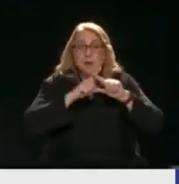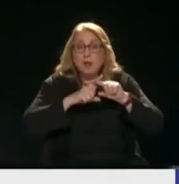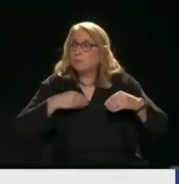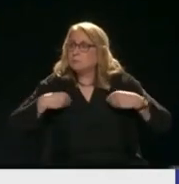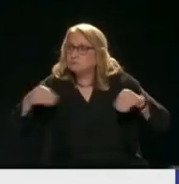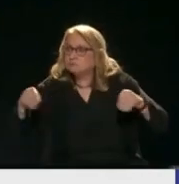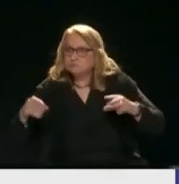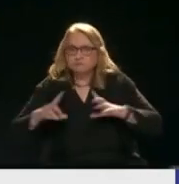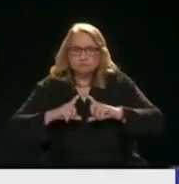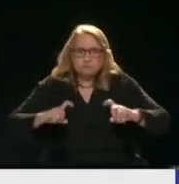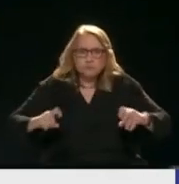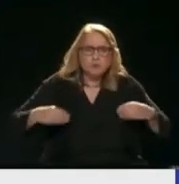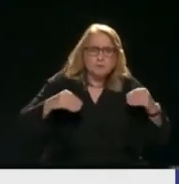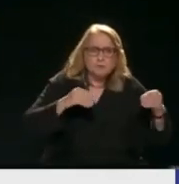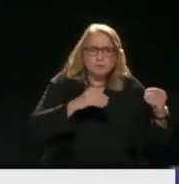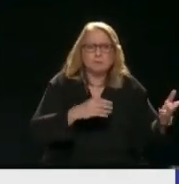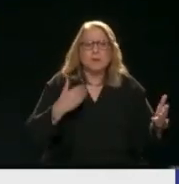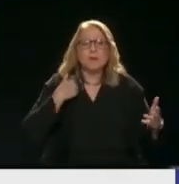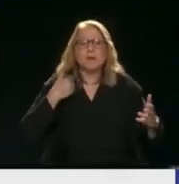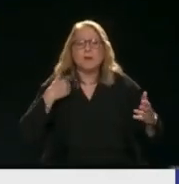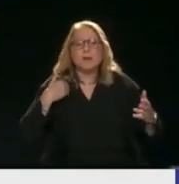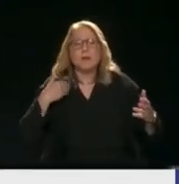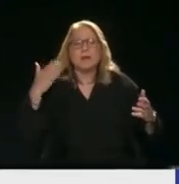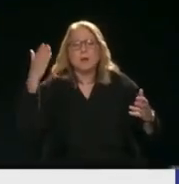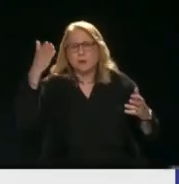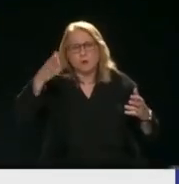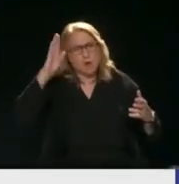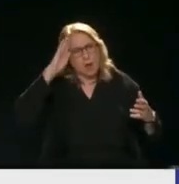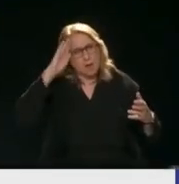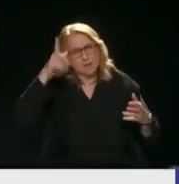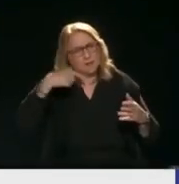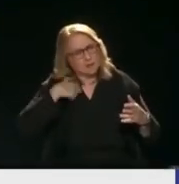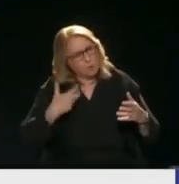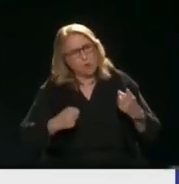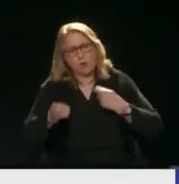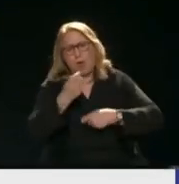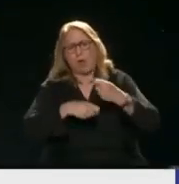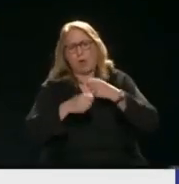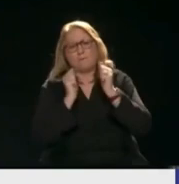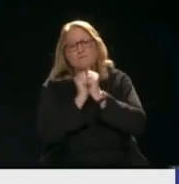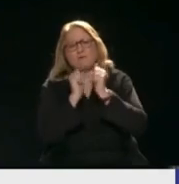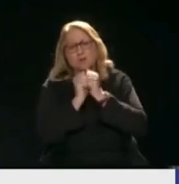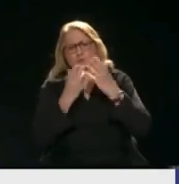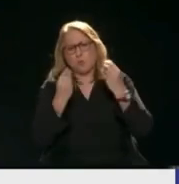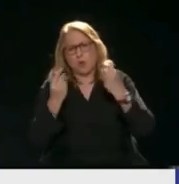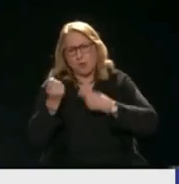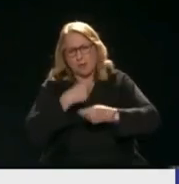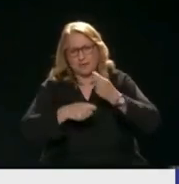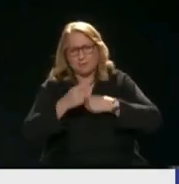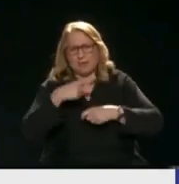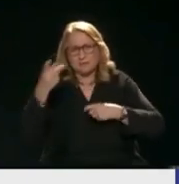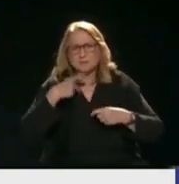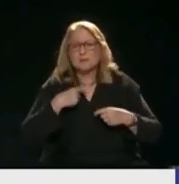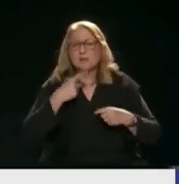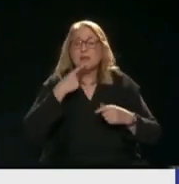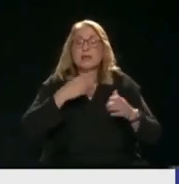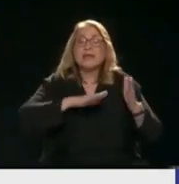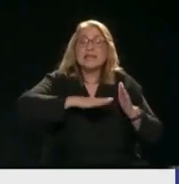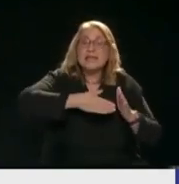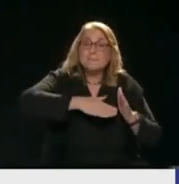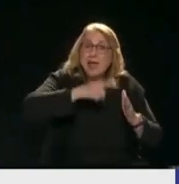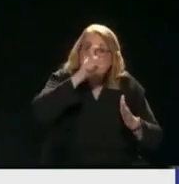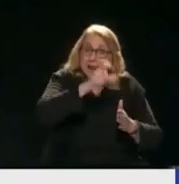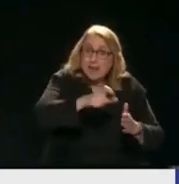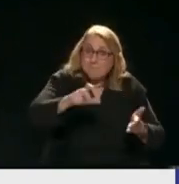Έχω και μερικοί που πάνε και άλλες που έχω Ειδικά με εμπορικούς φίλους που έχω Οι υπάλληλοι της πρεσβείας Σαμποτάρουν τα